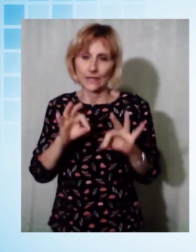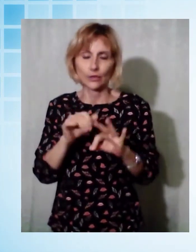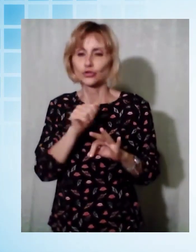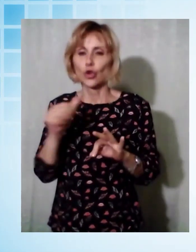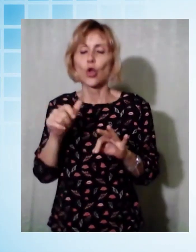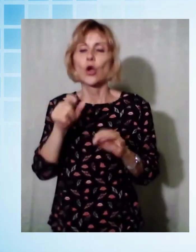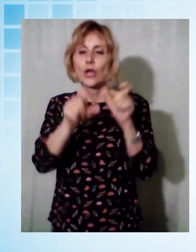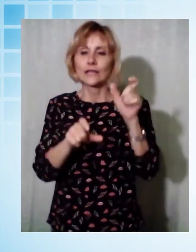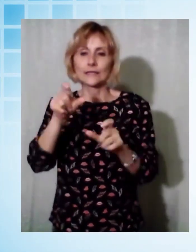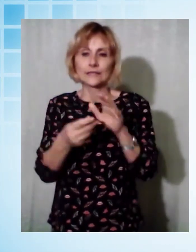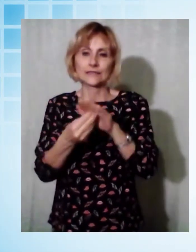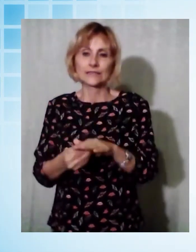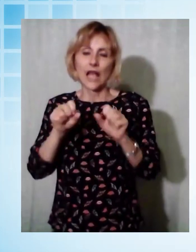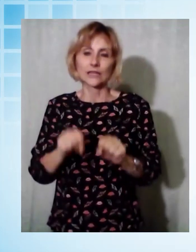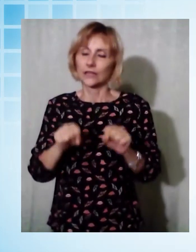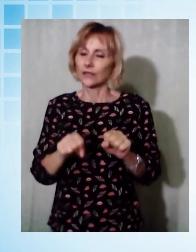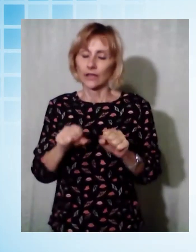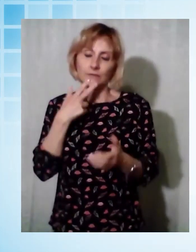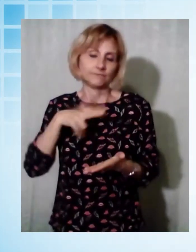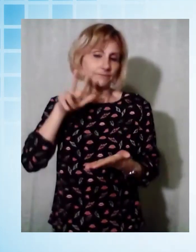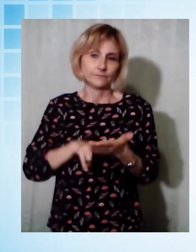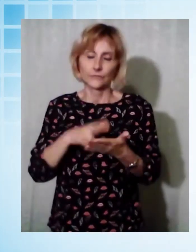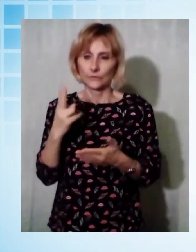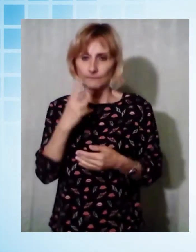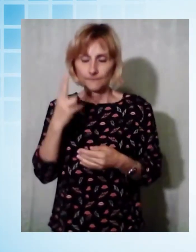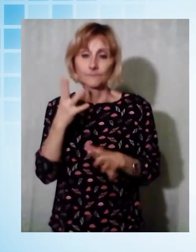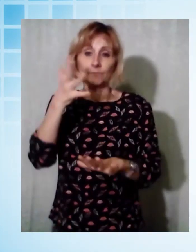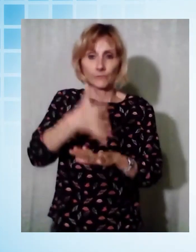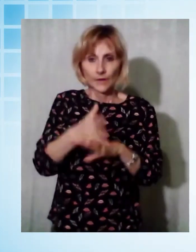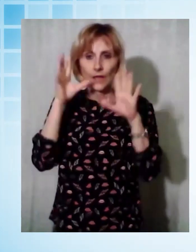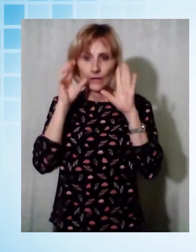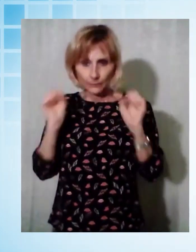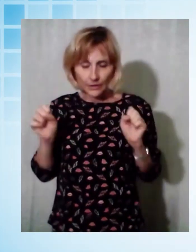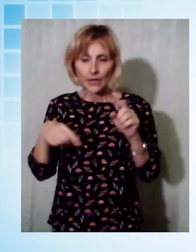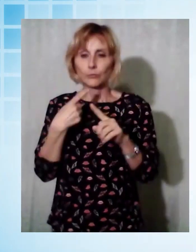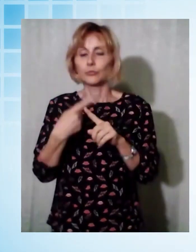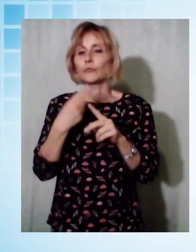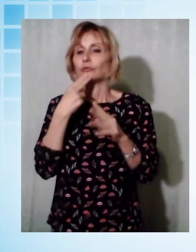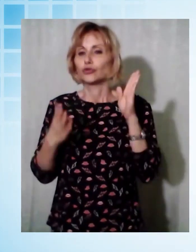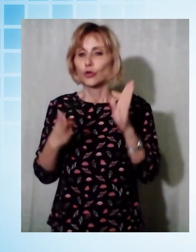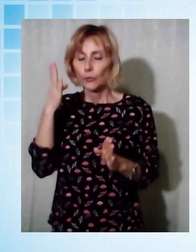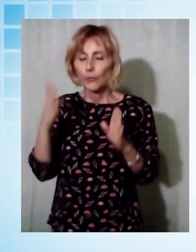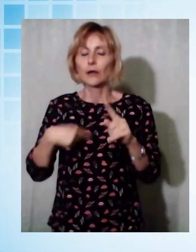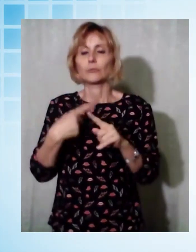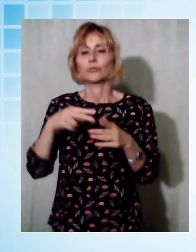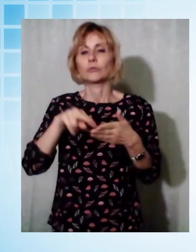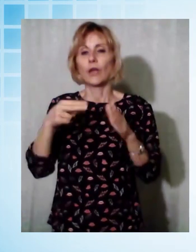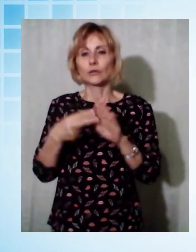decesso. Sul posto anche i carabinieri, i vigili urbani di Capannori e i tecnici della medicina del lavoro.